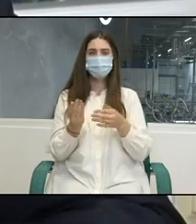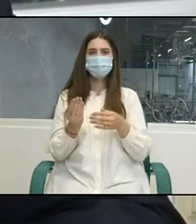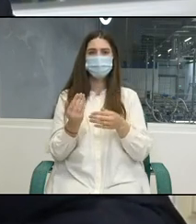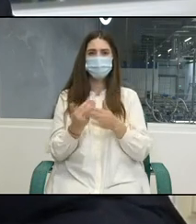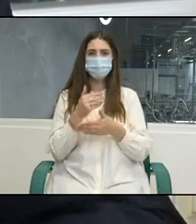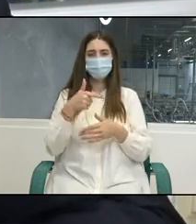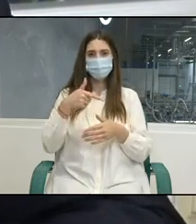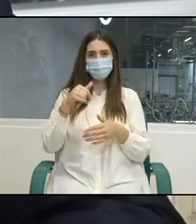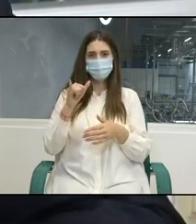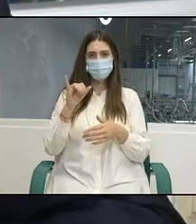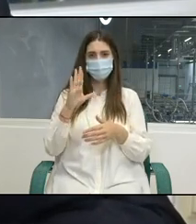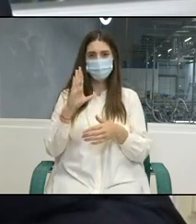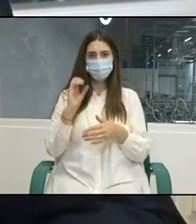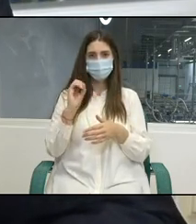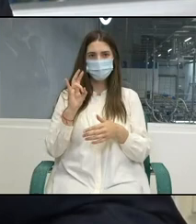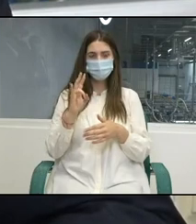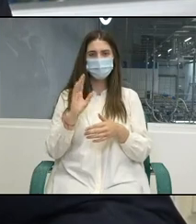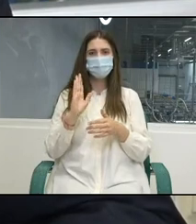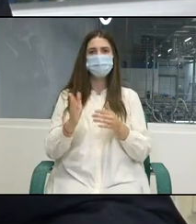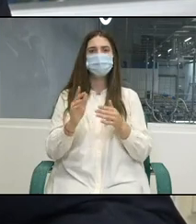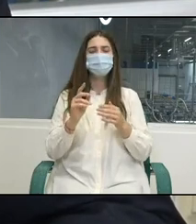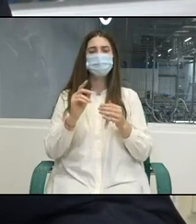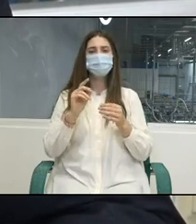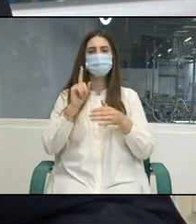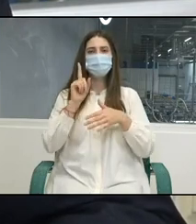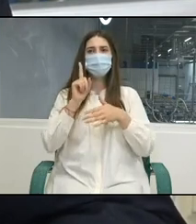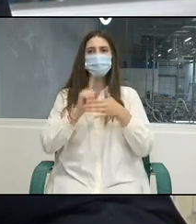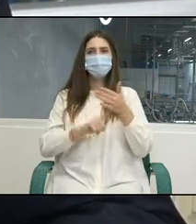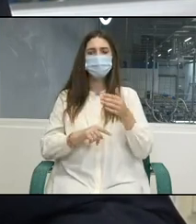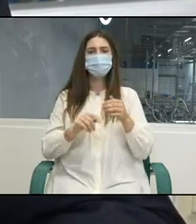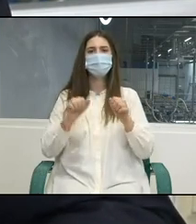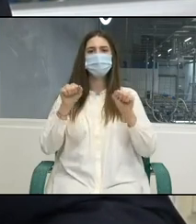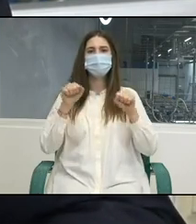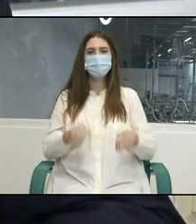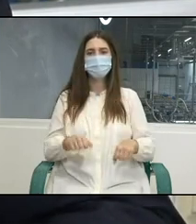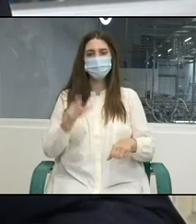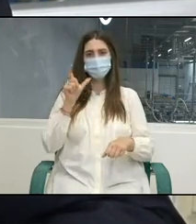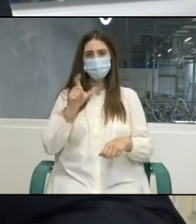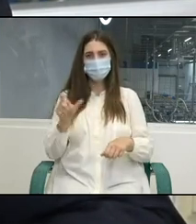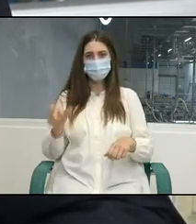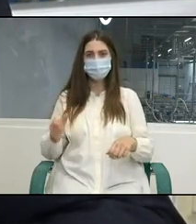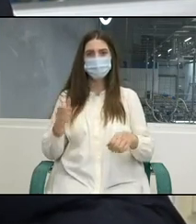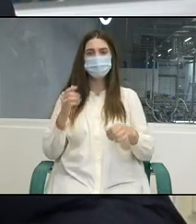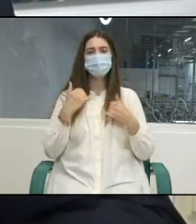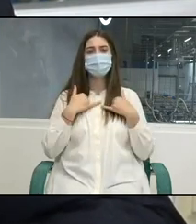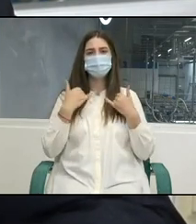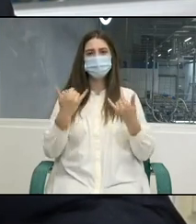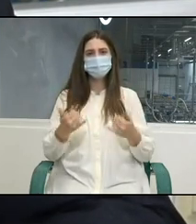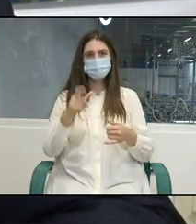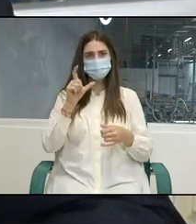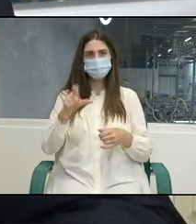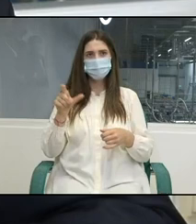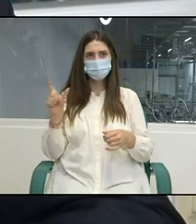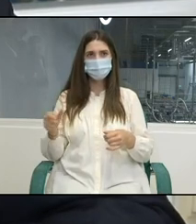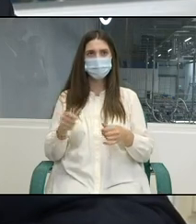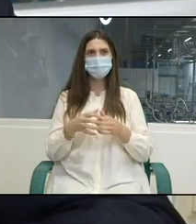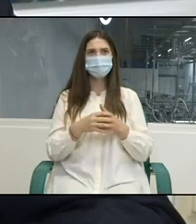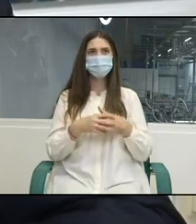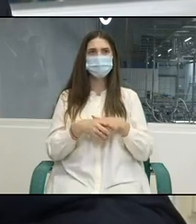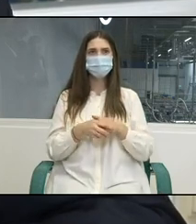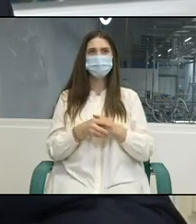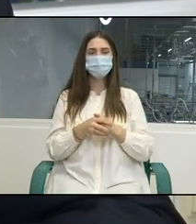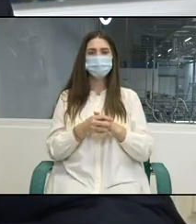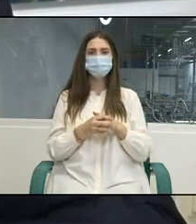prețios al cooperării existente în cadrul Comisiei Naționale pentru Consultări și Negoceri Colective și activitatea acesteia va fi